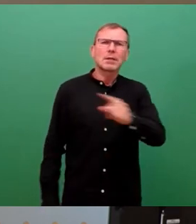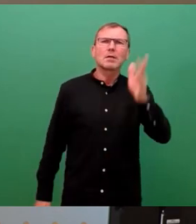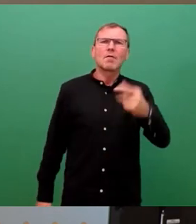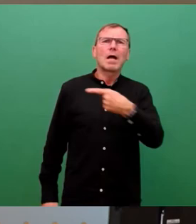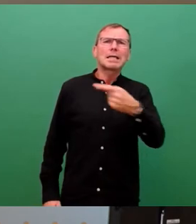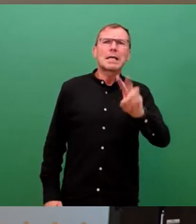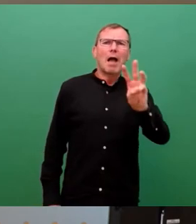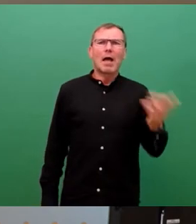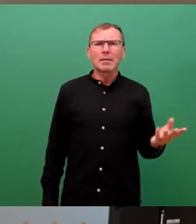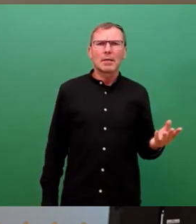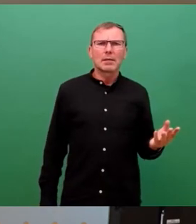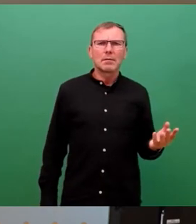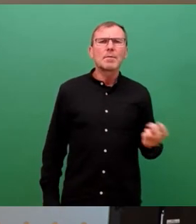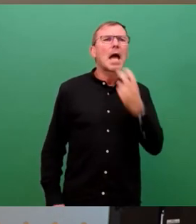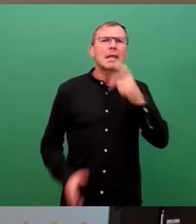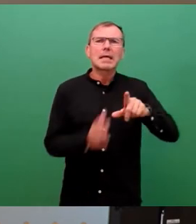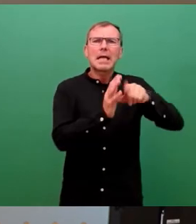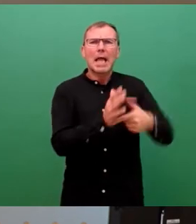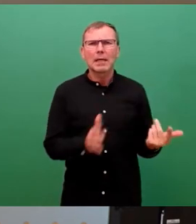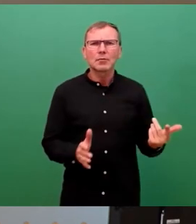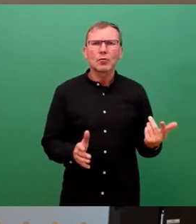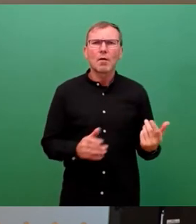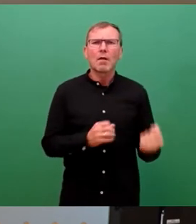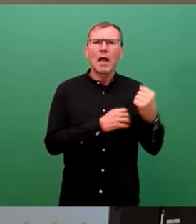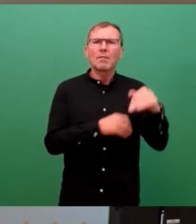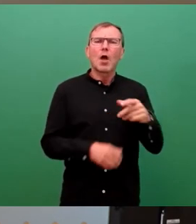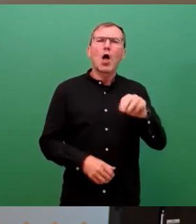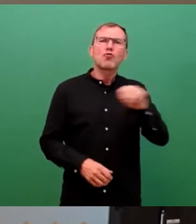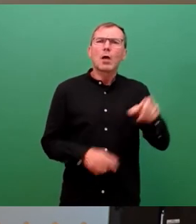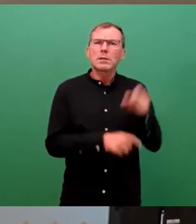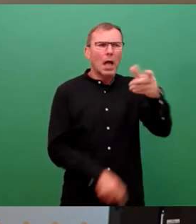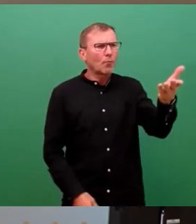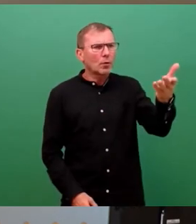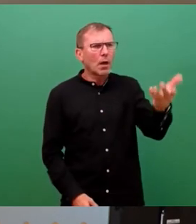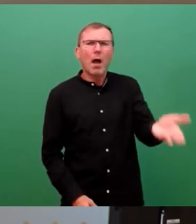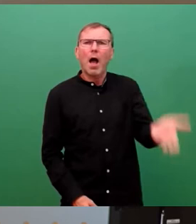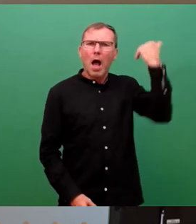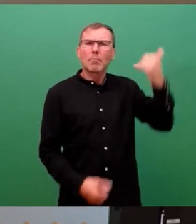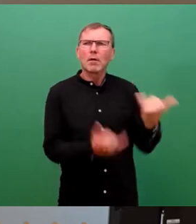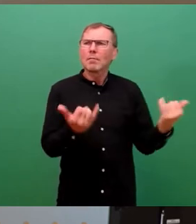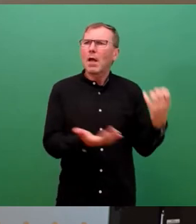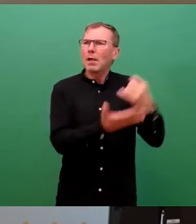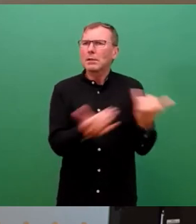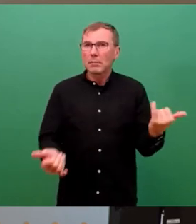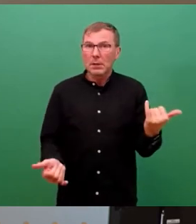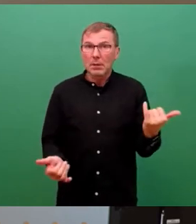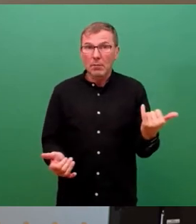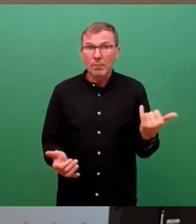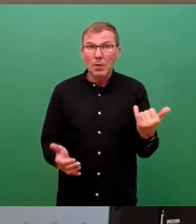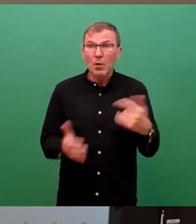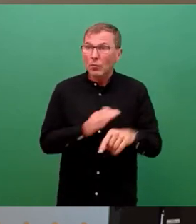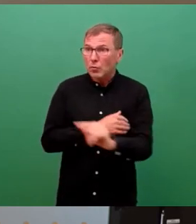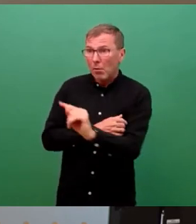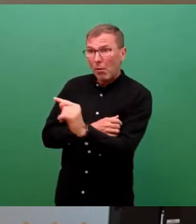Energieleistung allein vom Kraftwerk Nossener Brücke ersetzen? Mit einzelnen